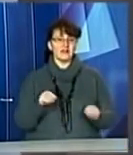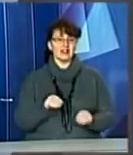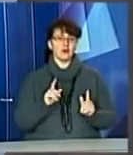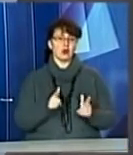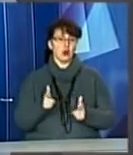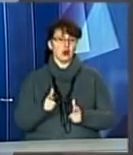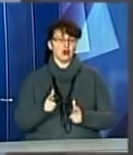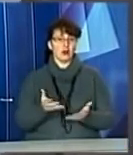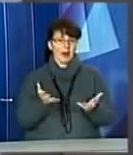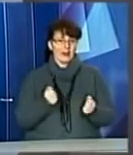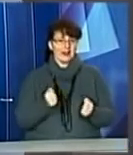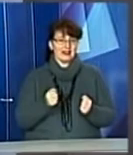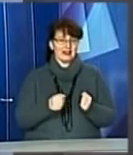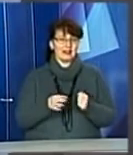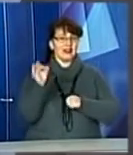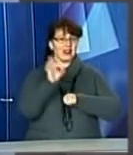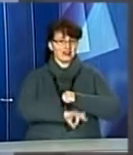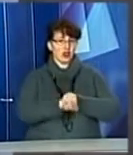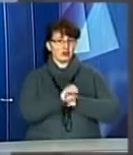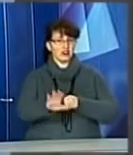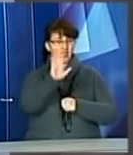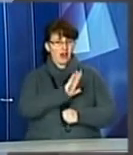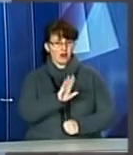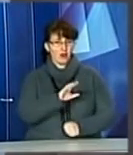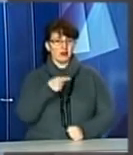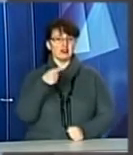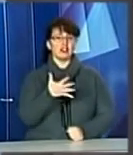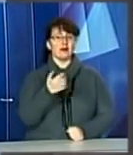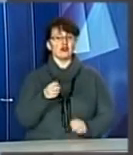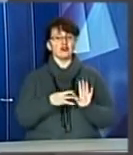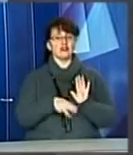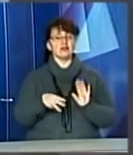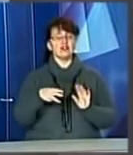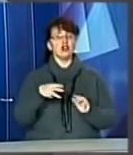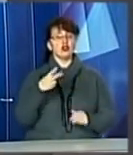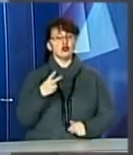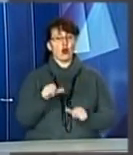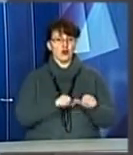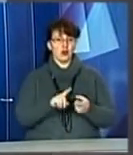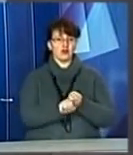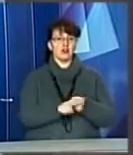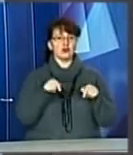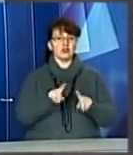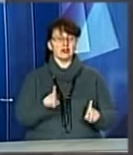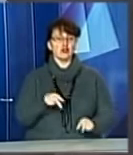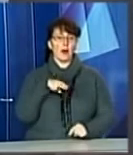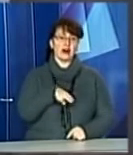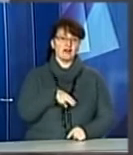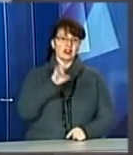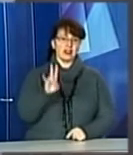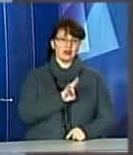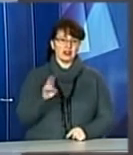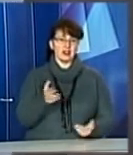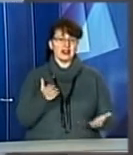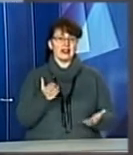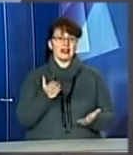Європі римським папою Григорієм XIII у 1582 році. У зв'язку з тим, що православні церкви, які